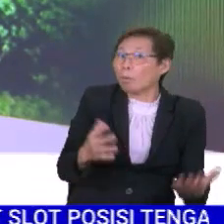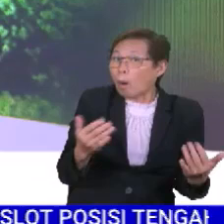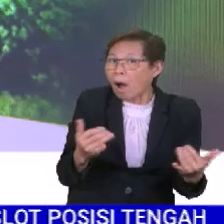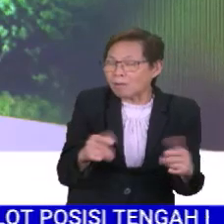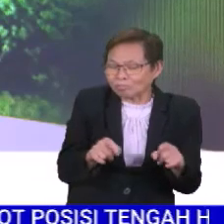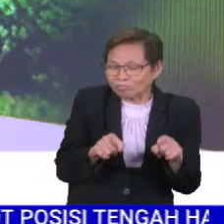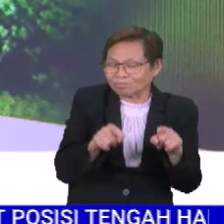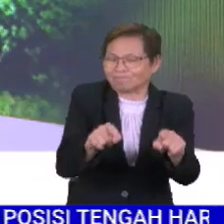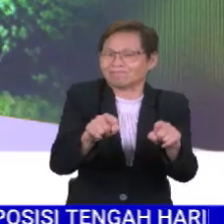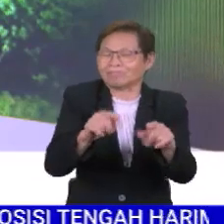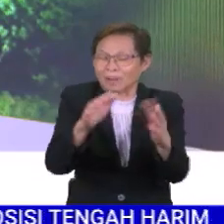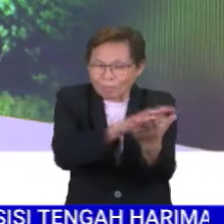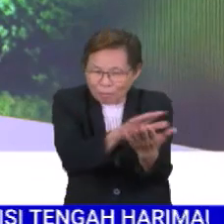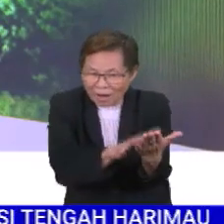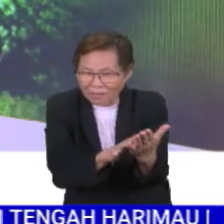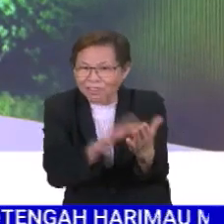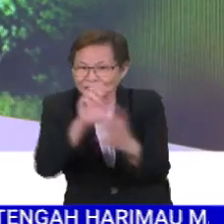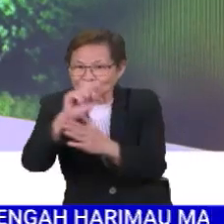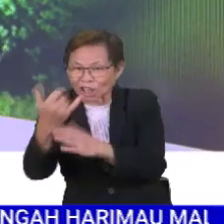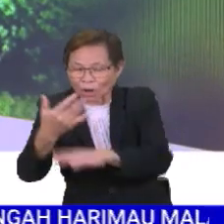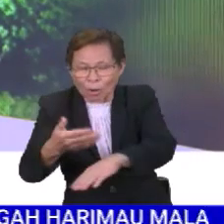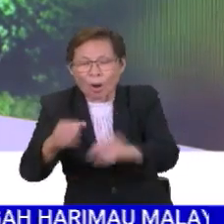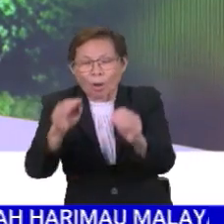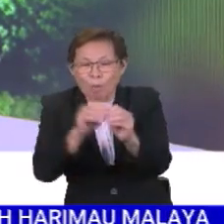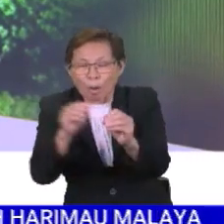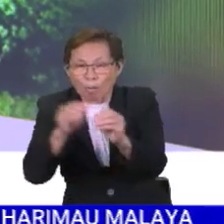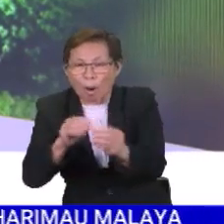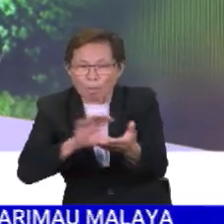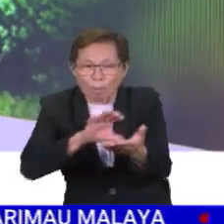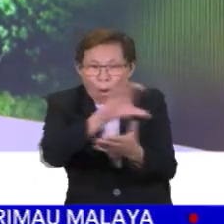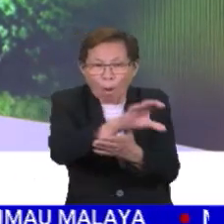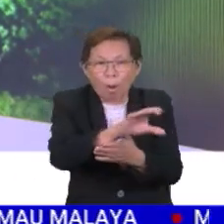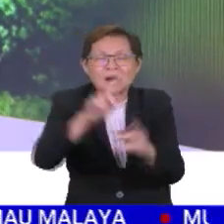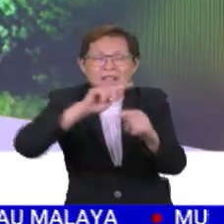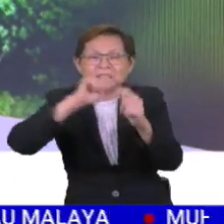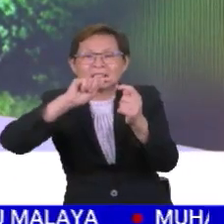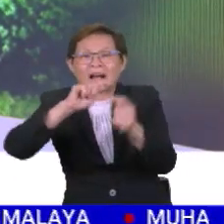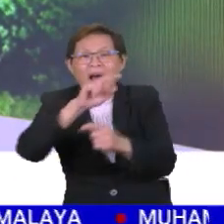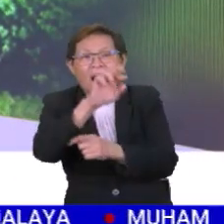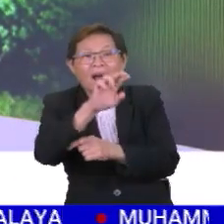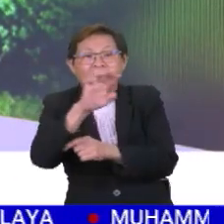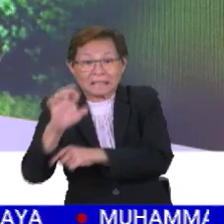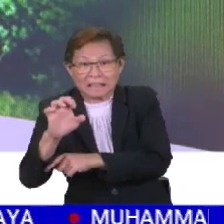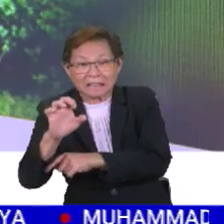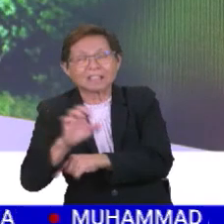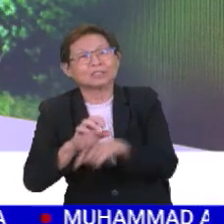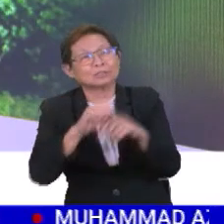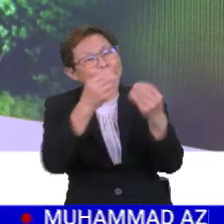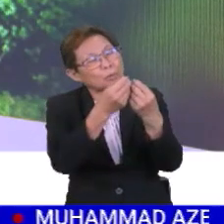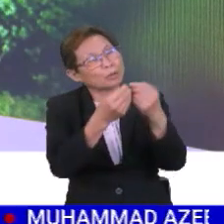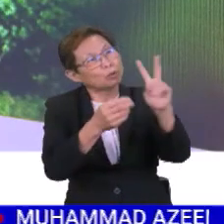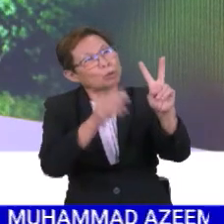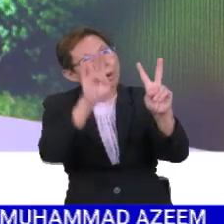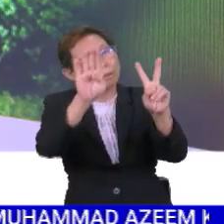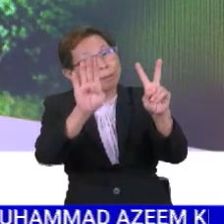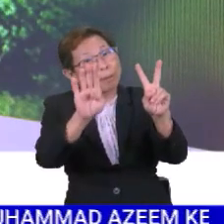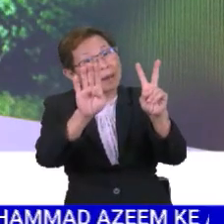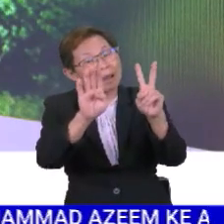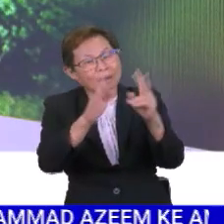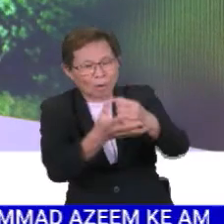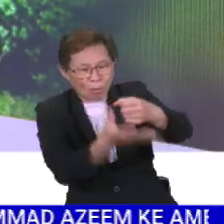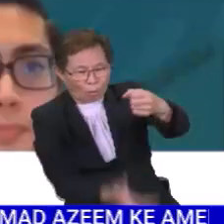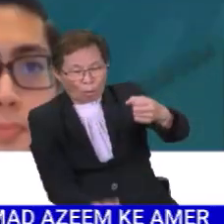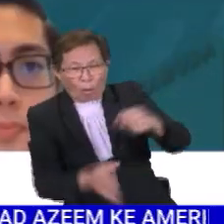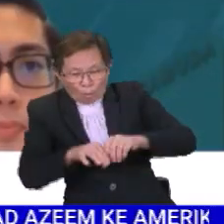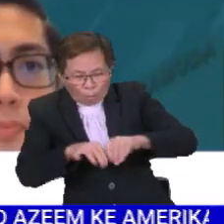selari pelan syarikat untuk meningkatkan pelaburan. Dalam segmen tenaga boleh baharu RE, sejumlah RM2 bilion diperuntukkan